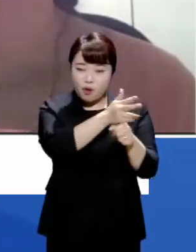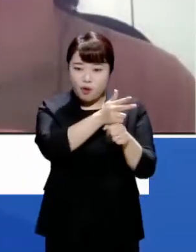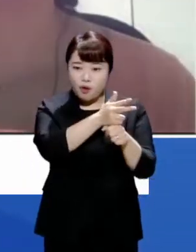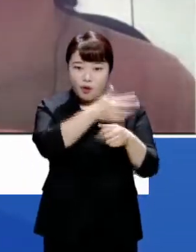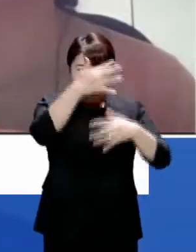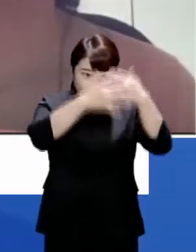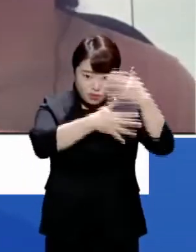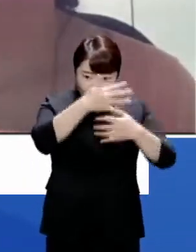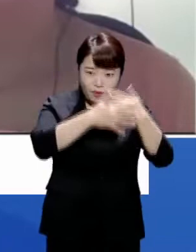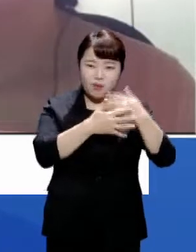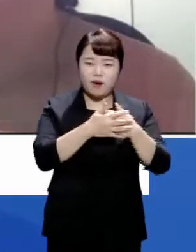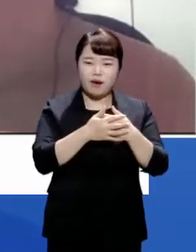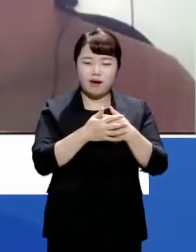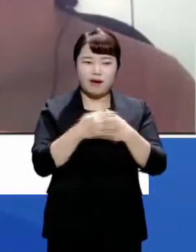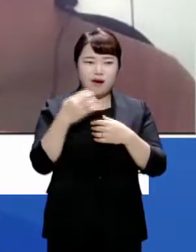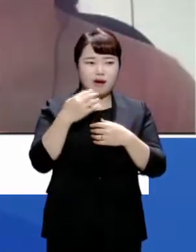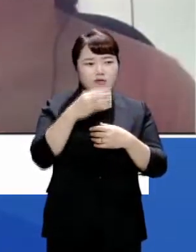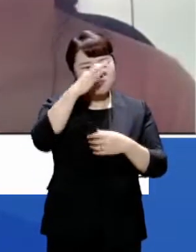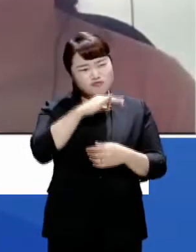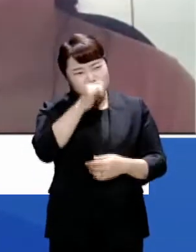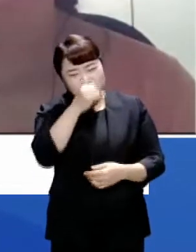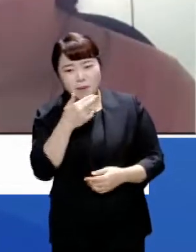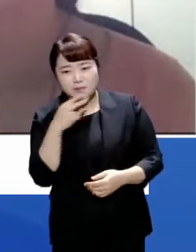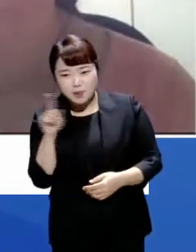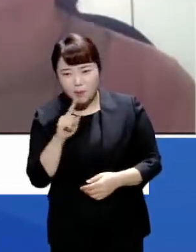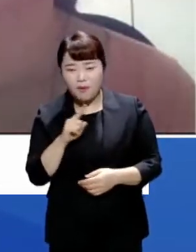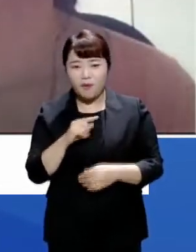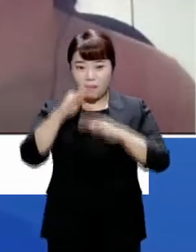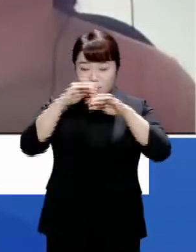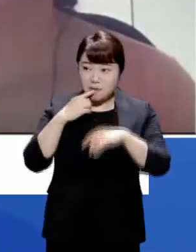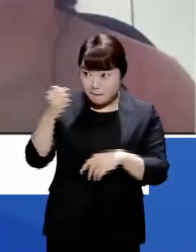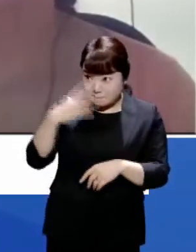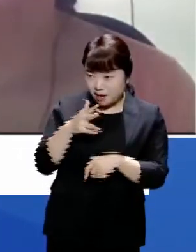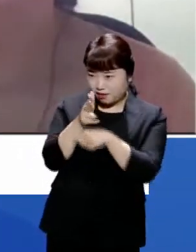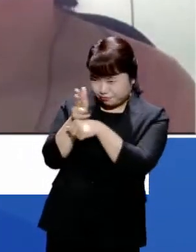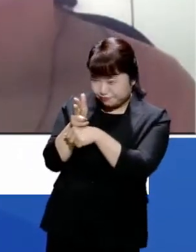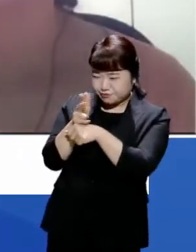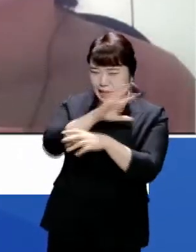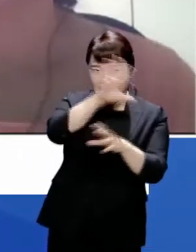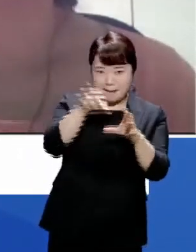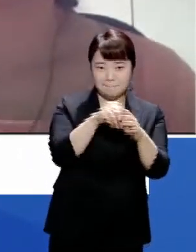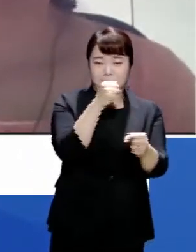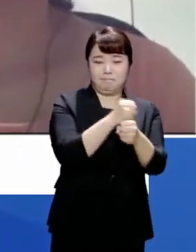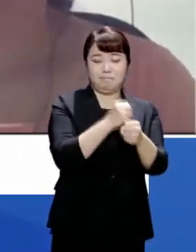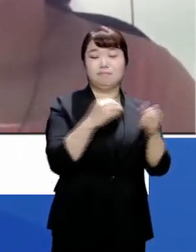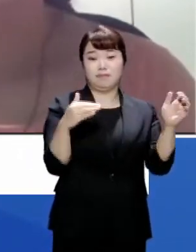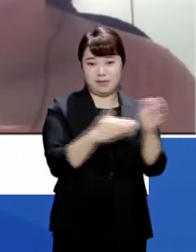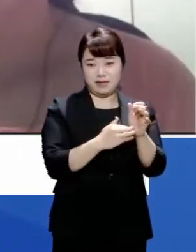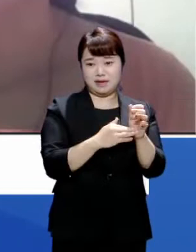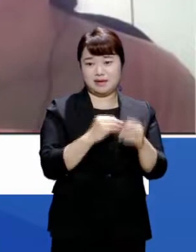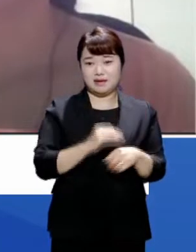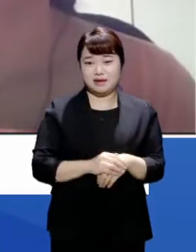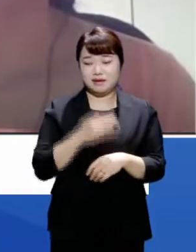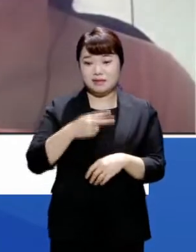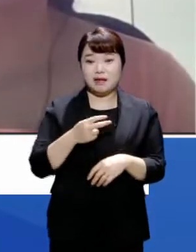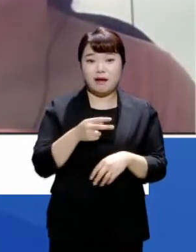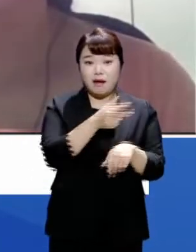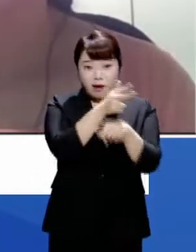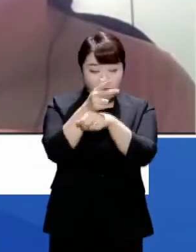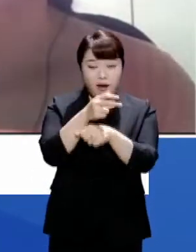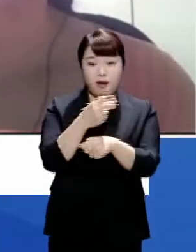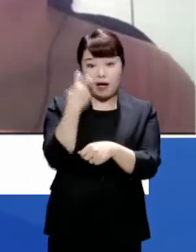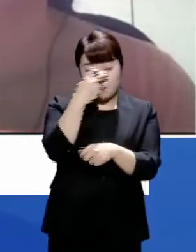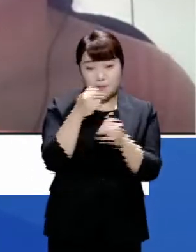효율성으로 논할 수 없는 논쟁이기 때문에 감독님께서는 그 부분을 꼭 놓으신 것 같고요. 감독님도 어제